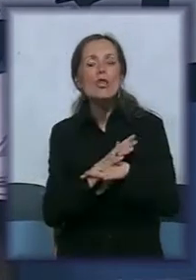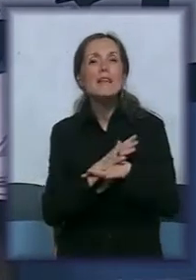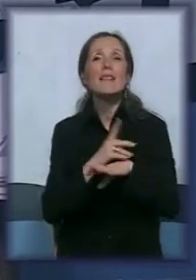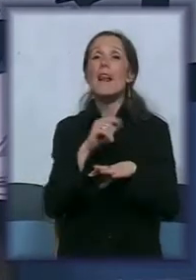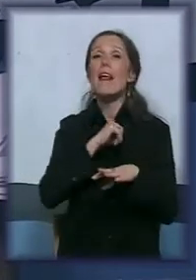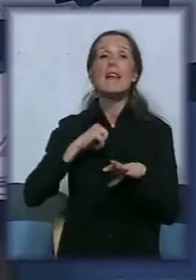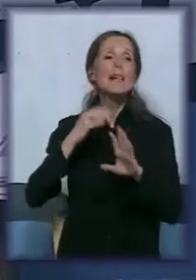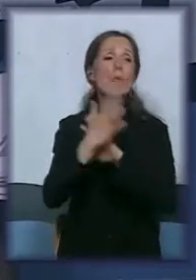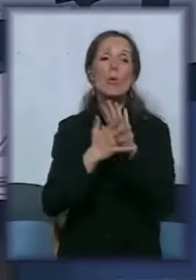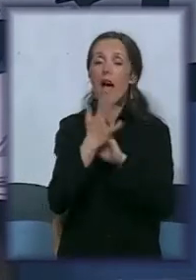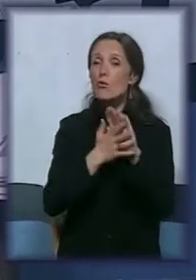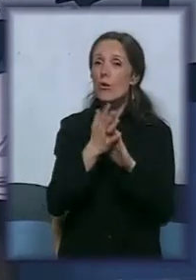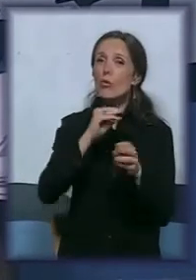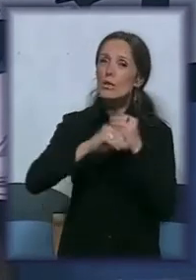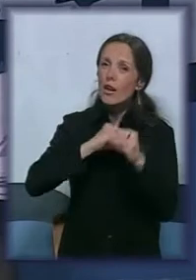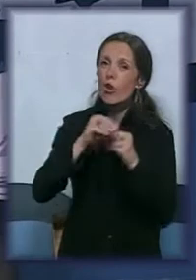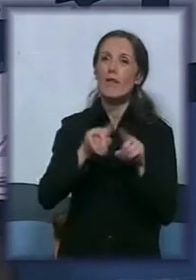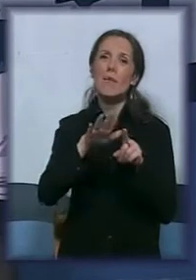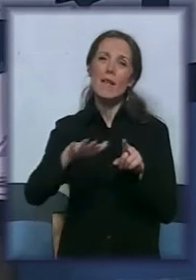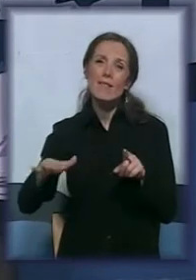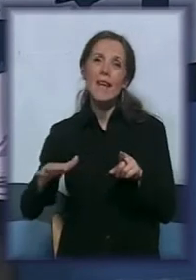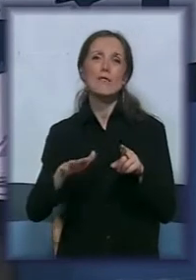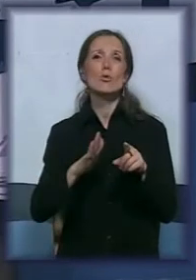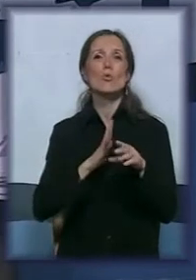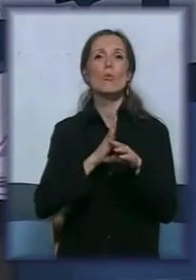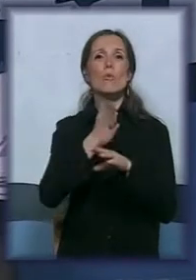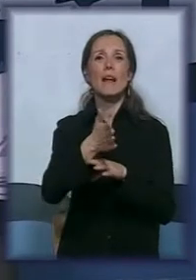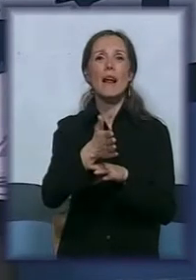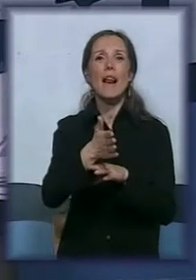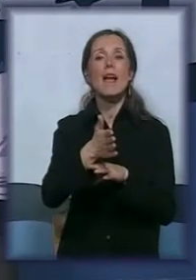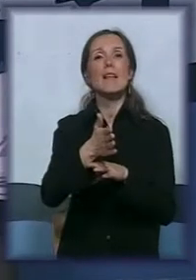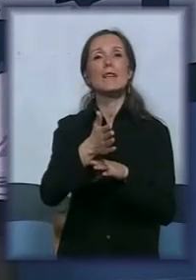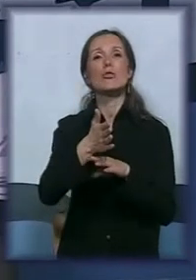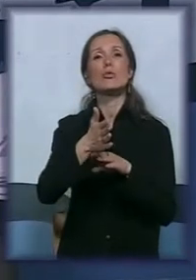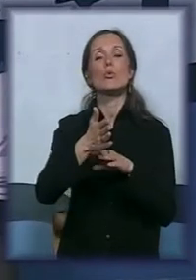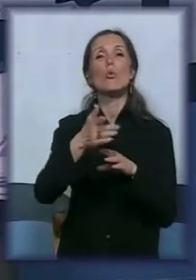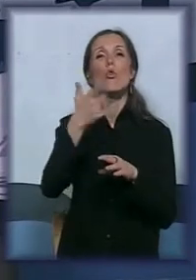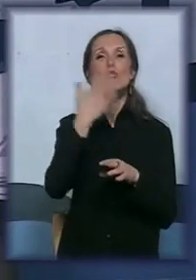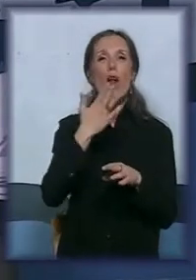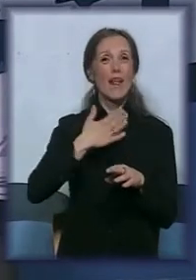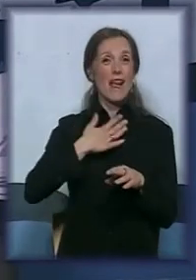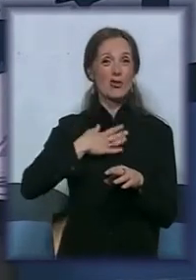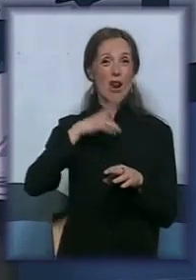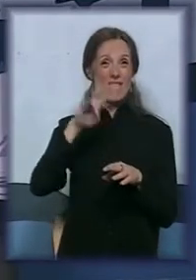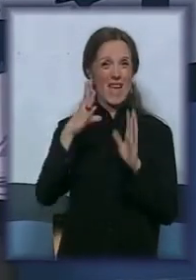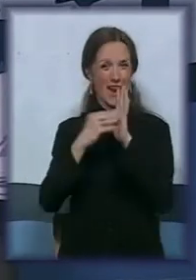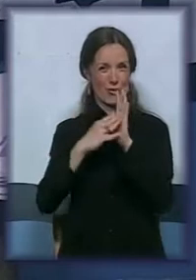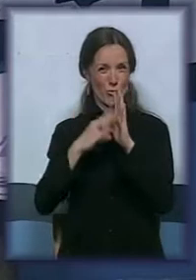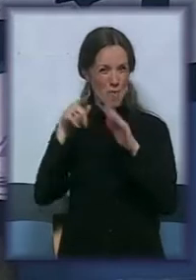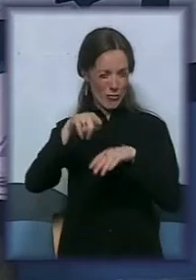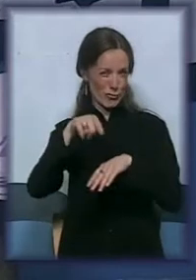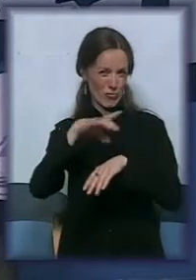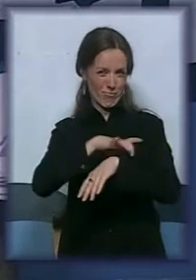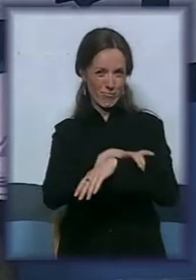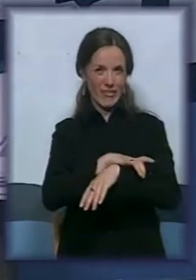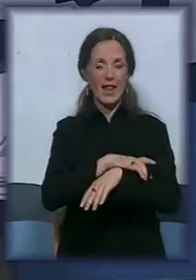već i sa decom i pri samom prilazu od škole. Naša, naša Vera Jovanović, zapravo neko bez koga ove misije